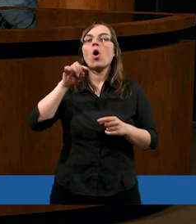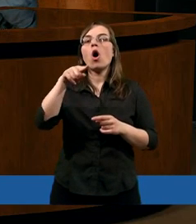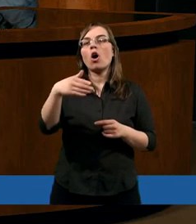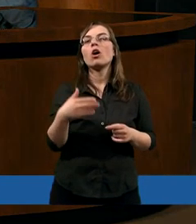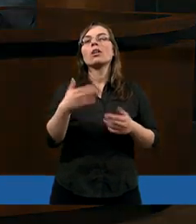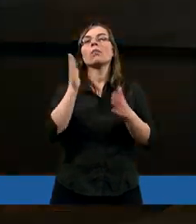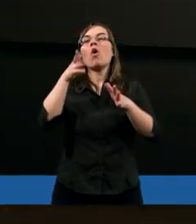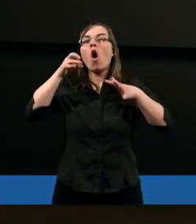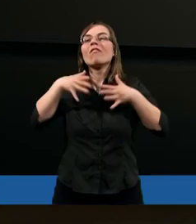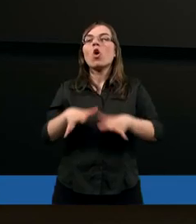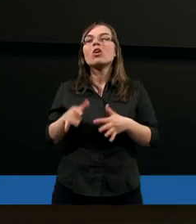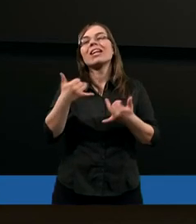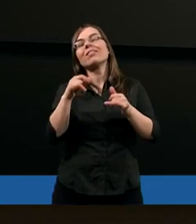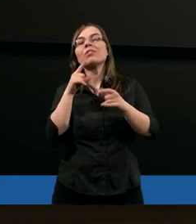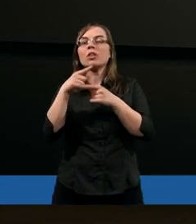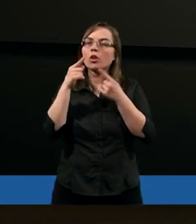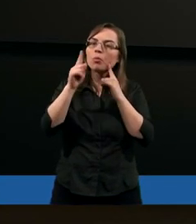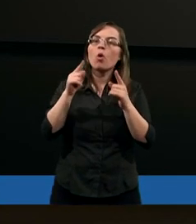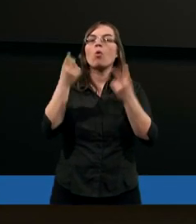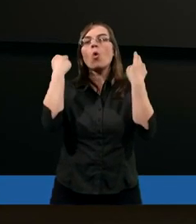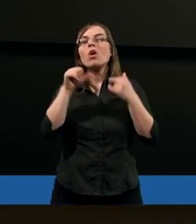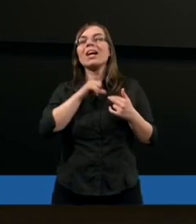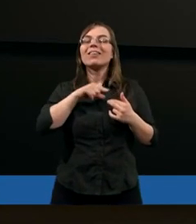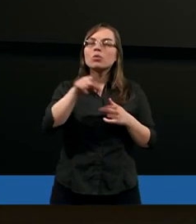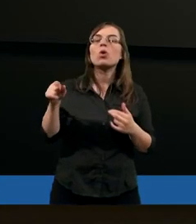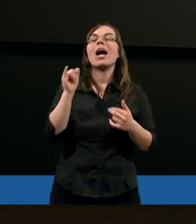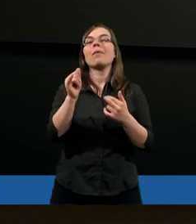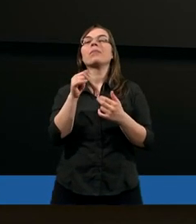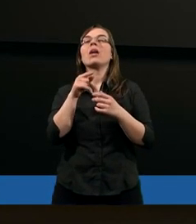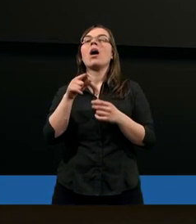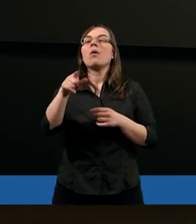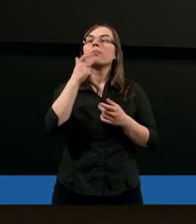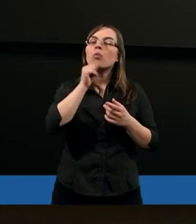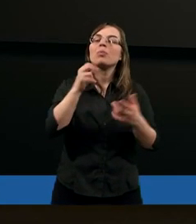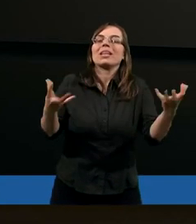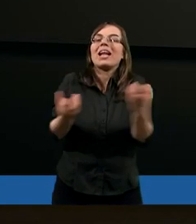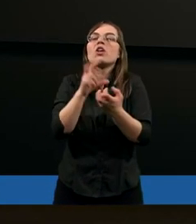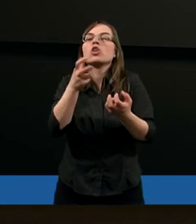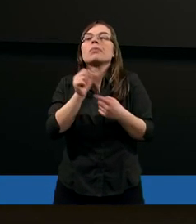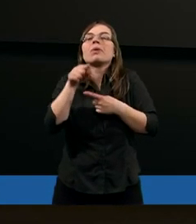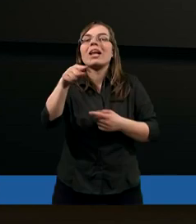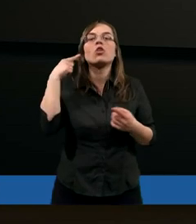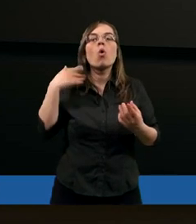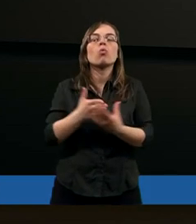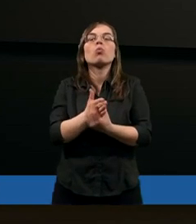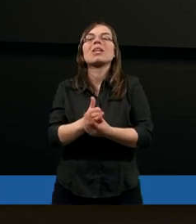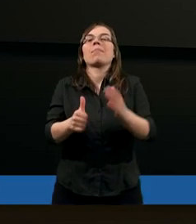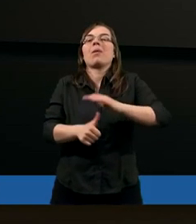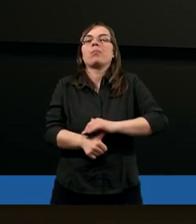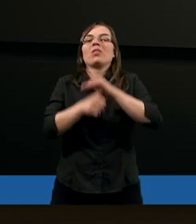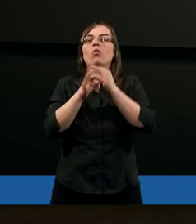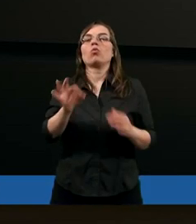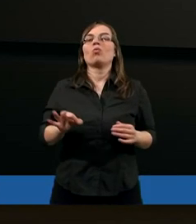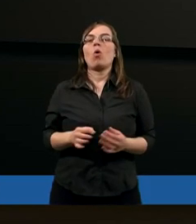tym ukorzeniu się, ale na razie spróbujmy znaleźć odpowiedź na pytanie, z czym jest to służebne przywództwo.